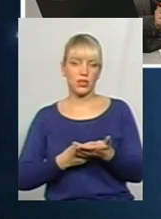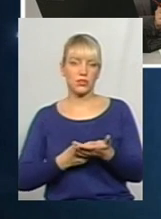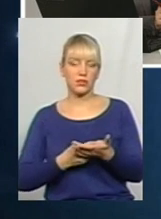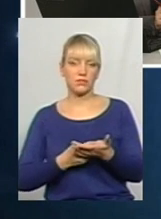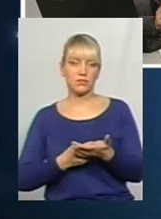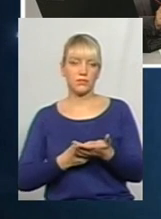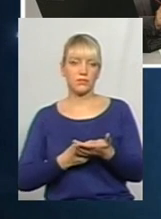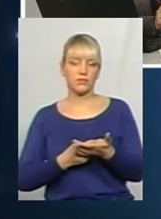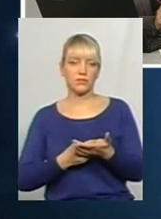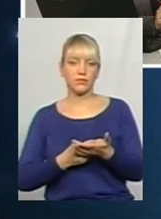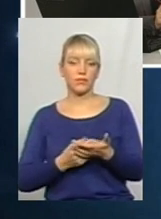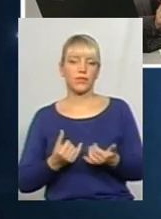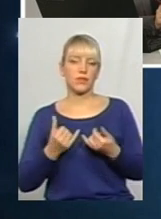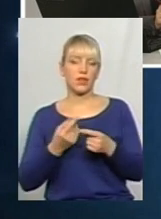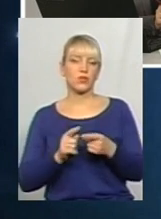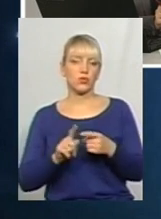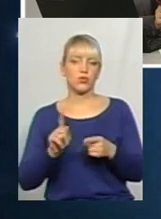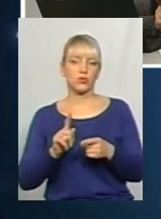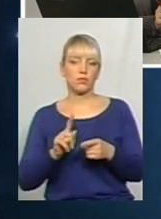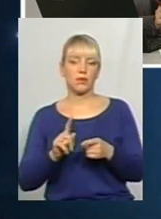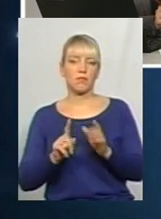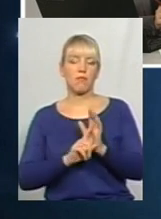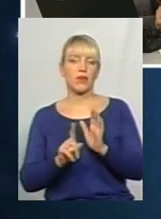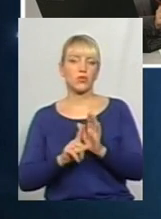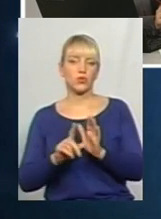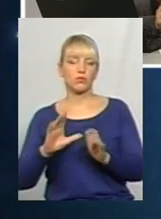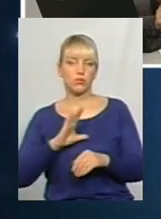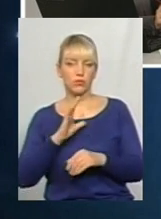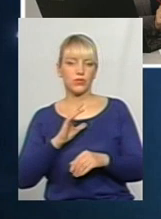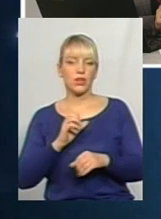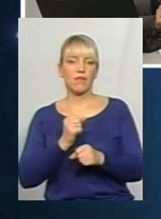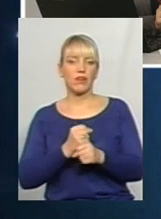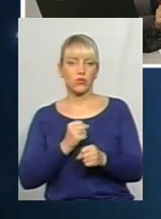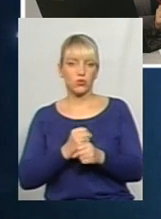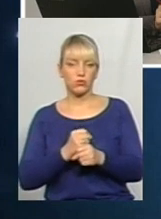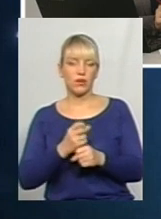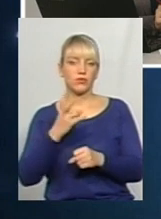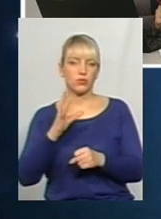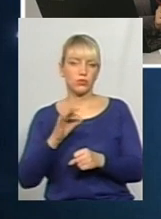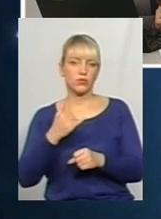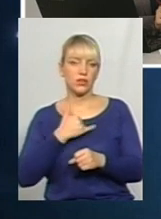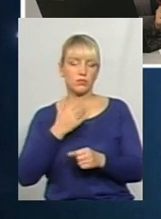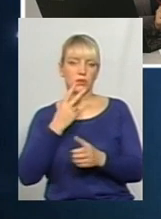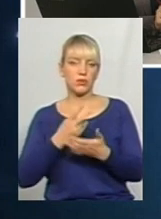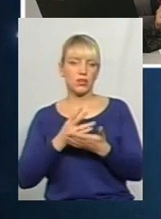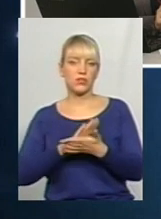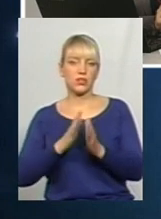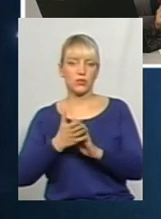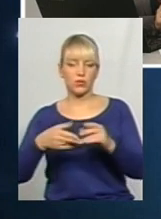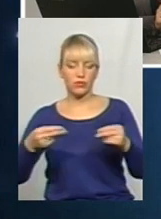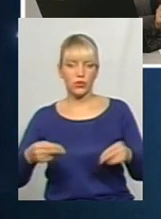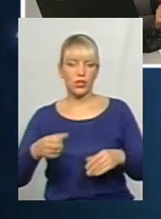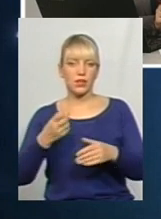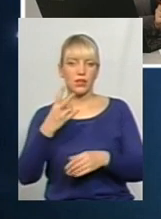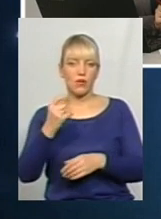для того, щоб маршрут був, все ж таки функціонував, в нас передбачається укладання договору на один рік,